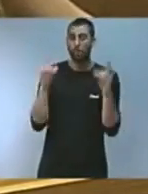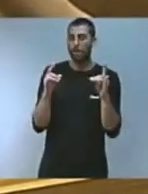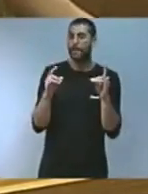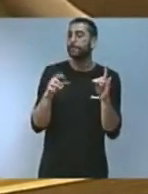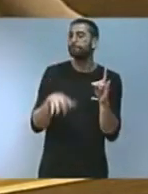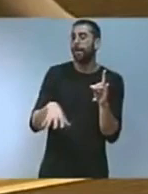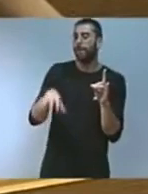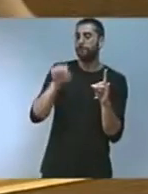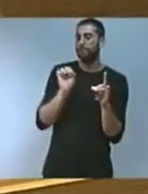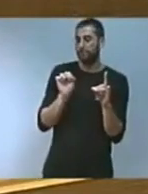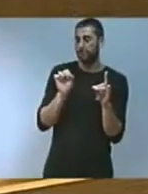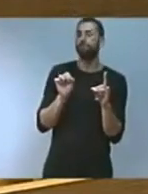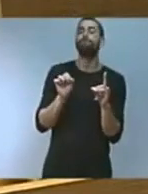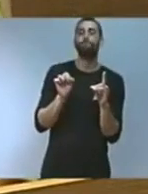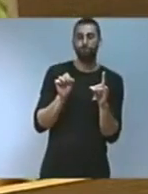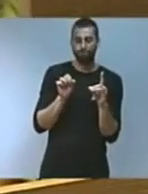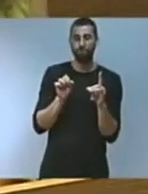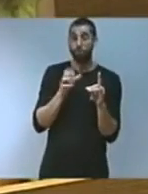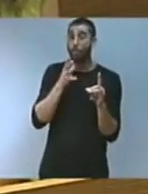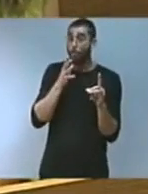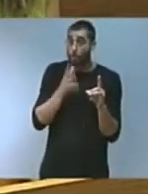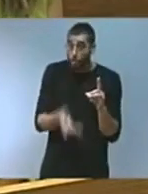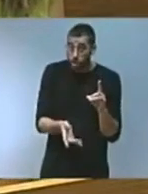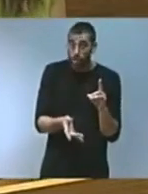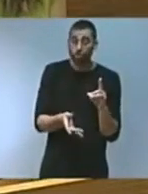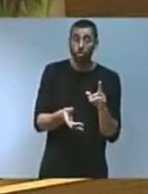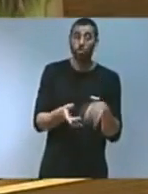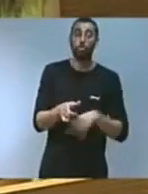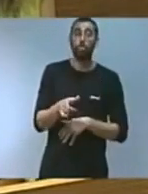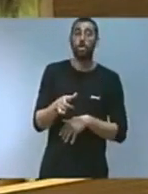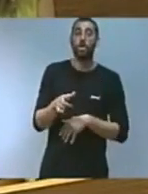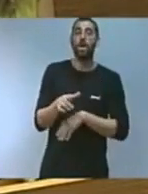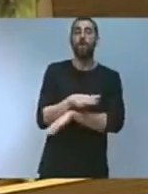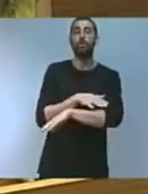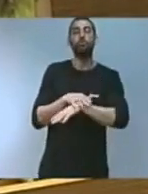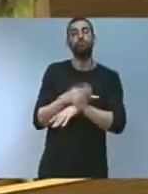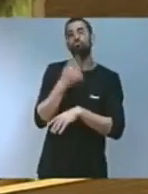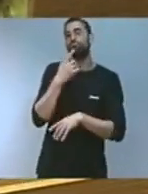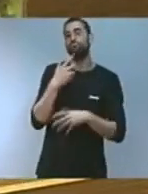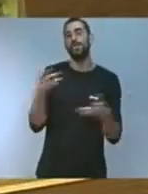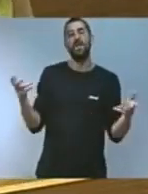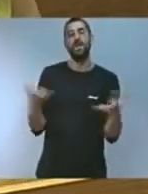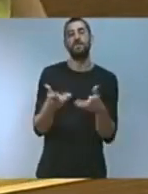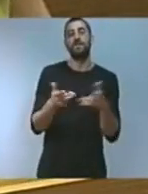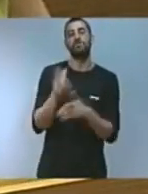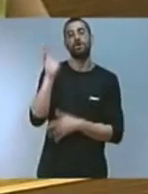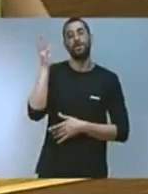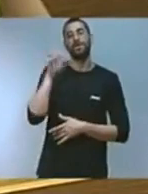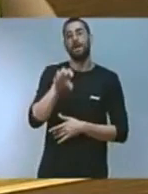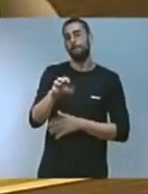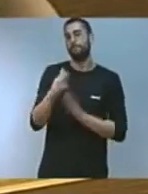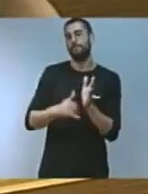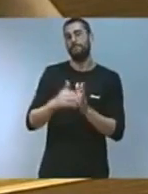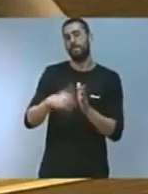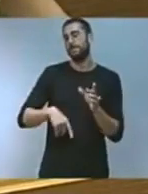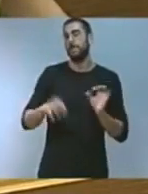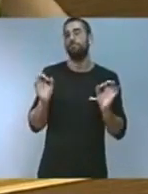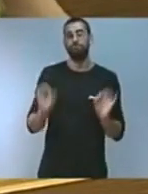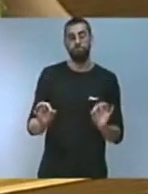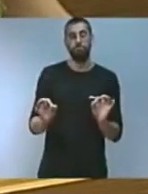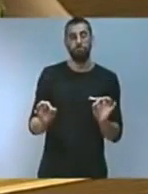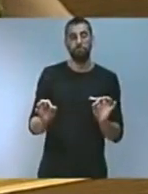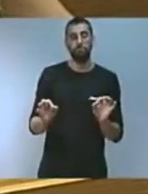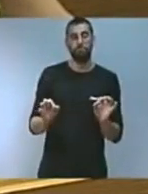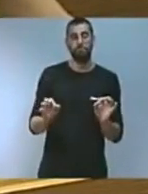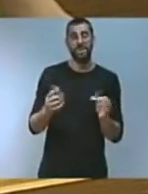i és precisament per això perquè el Consell va decidir declarar l'Estat d'emergència climàtica a la comunitat valenciana assumint com a pròpia la